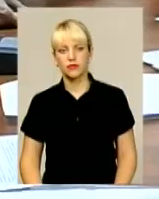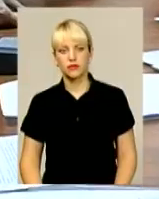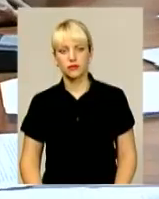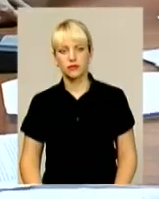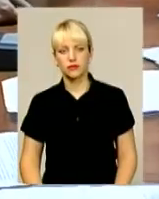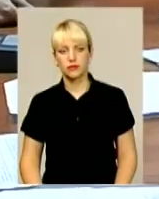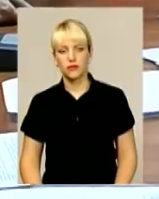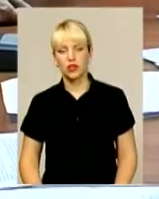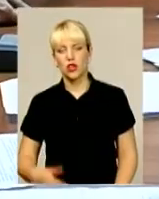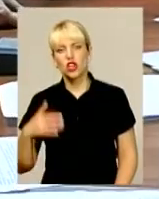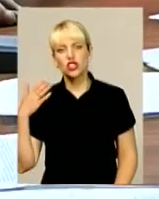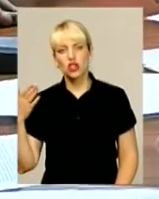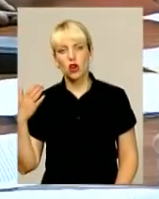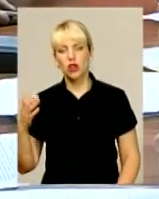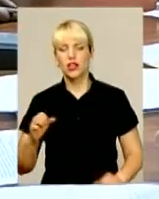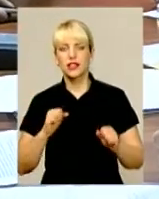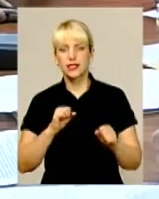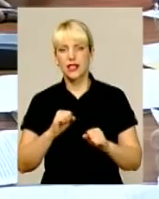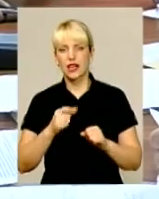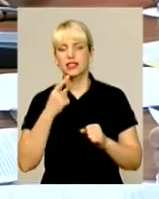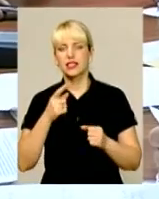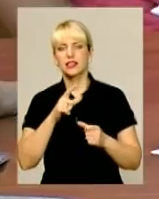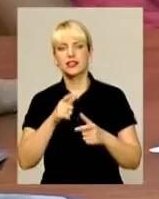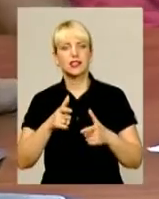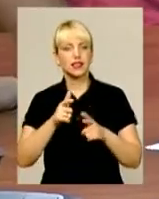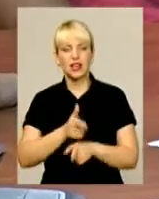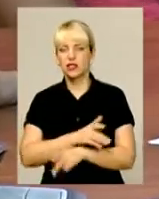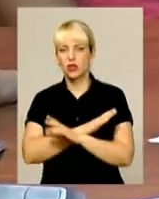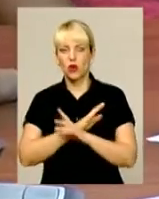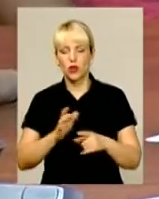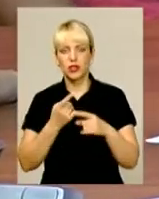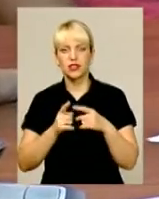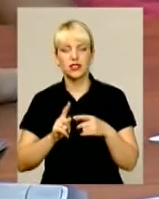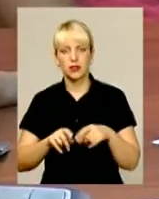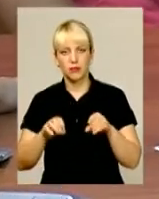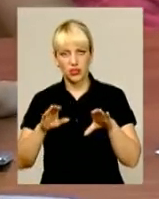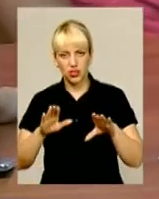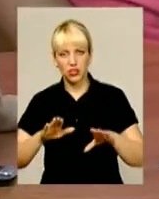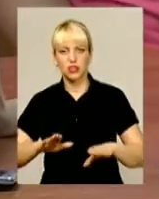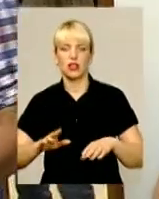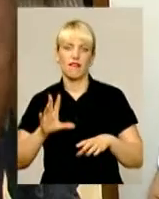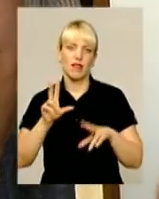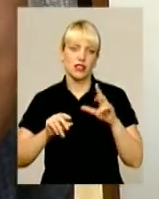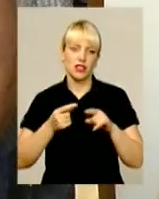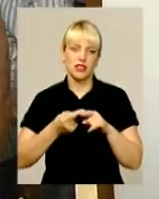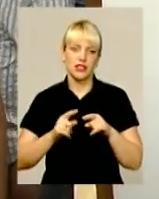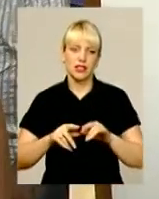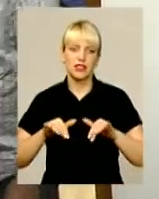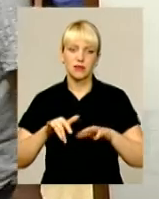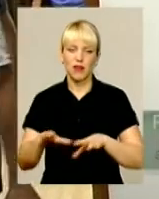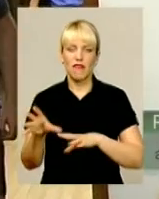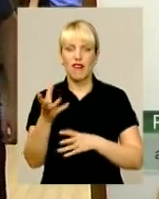Сторона захисту заявила, з прийняттям рішення не згодні. Мало того, вважають справу сфальсифікованою. Те, що це